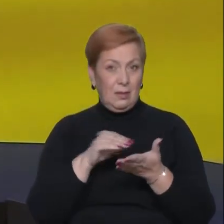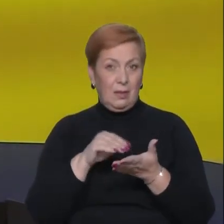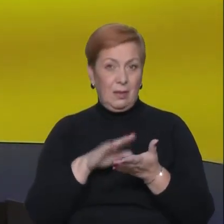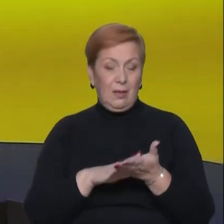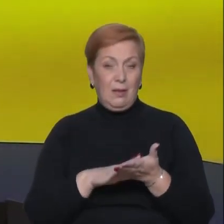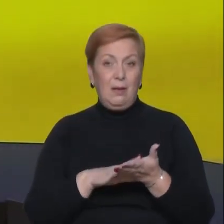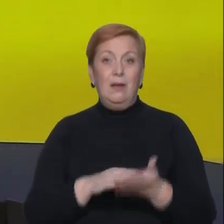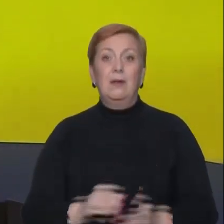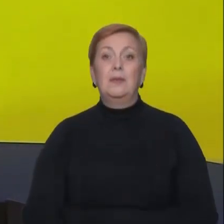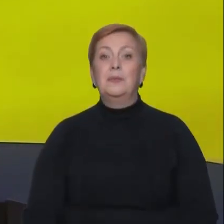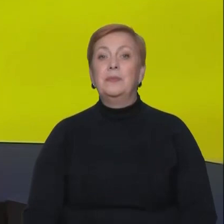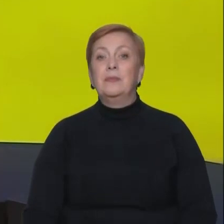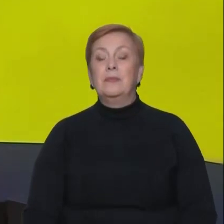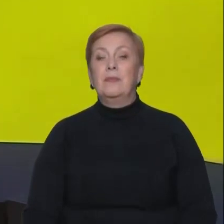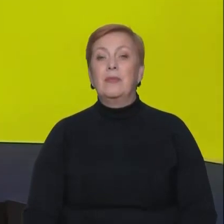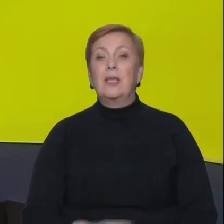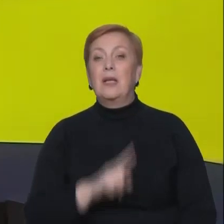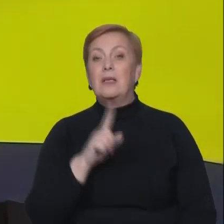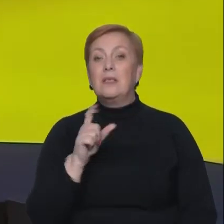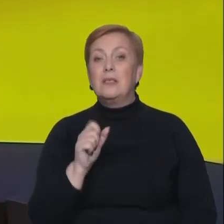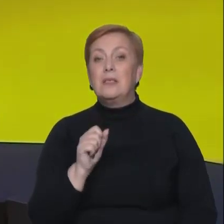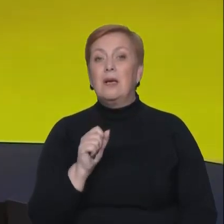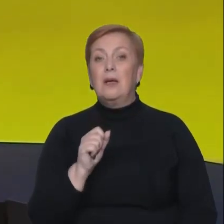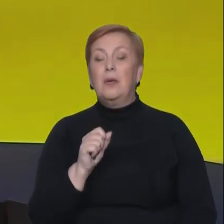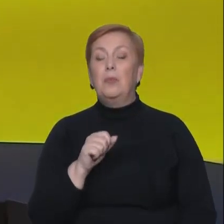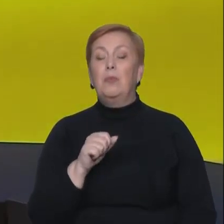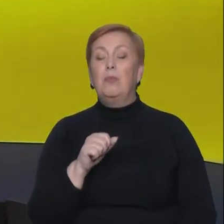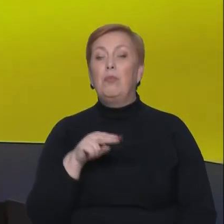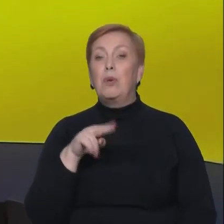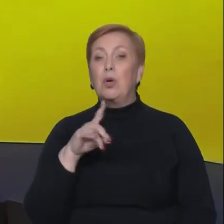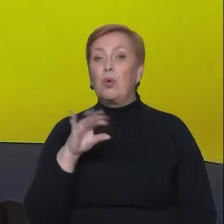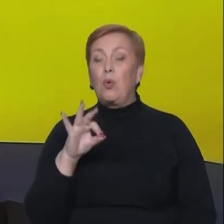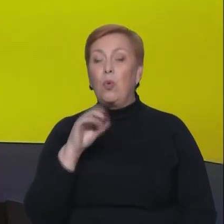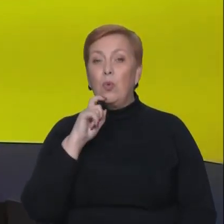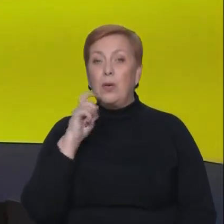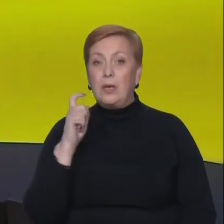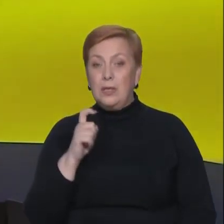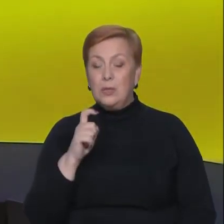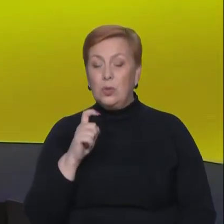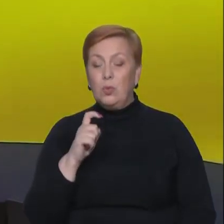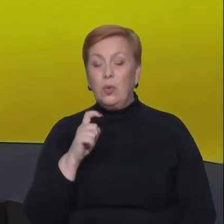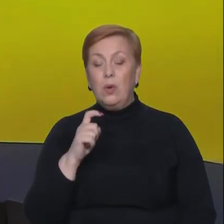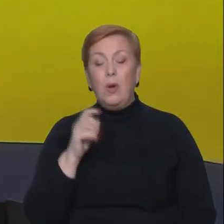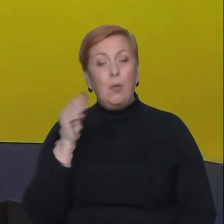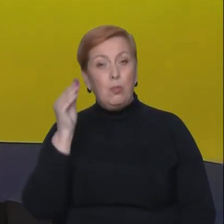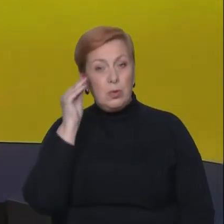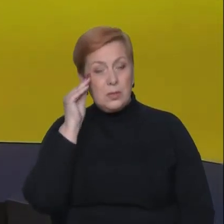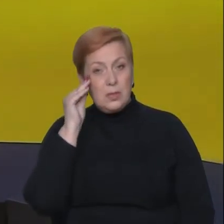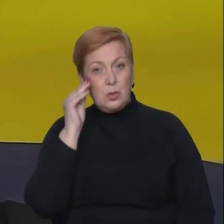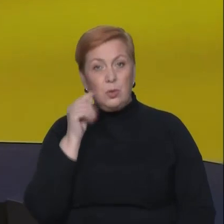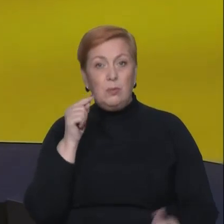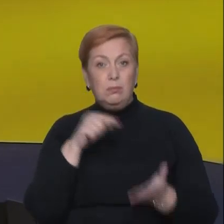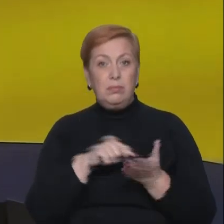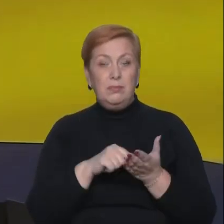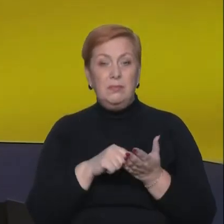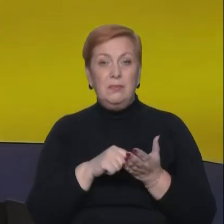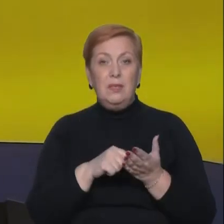За проукраїнську позицію вони опинилися у застінках Кремля.